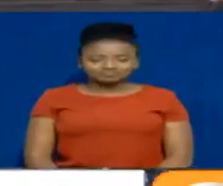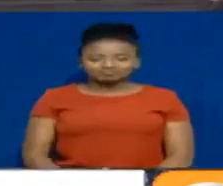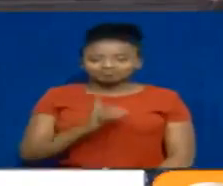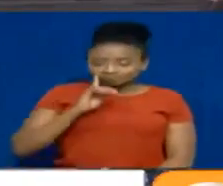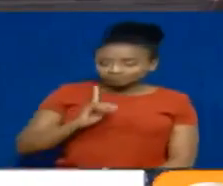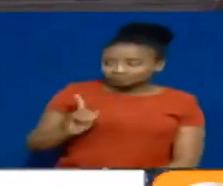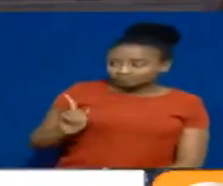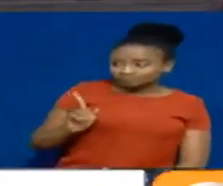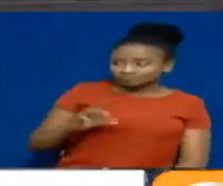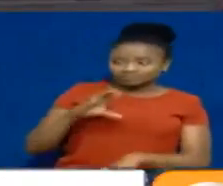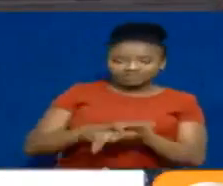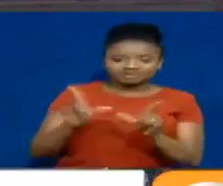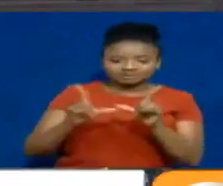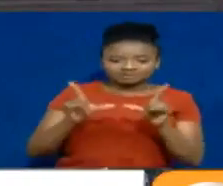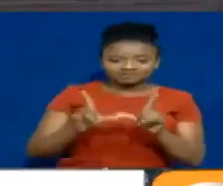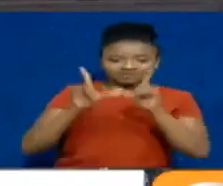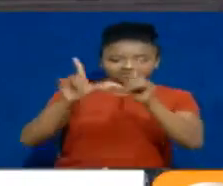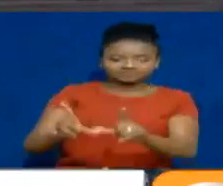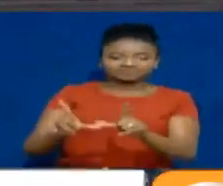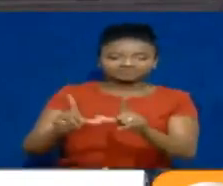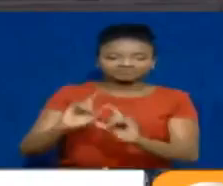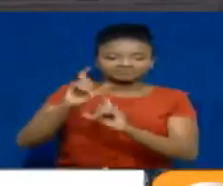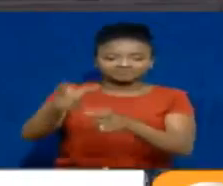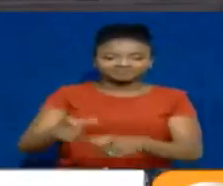receiving the nomination certificate. Congratulations for that.